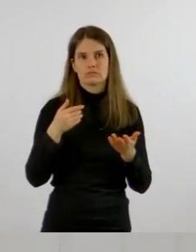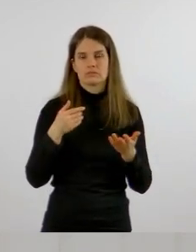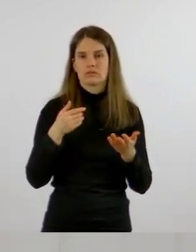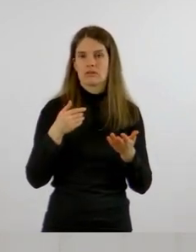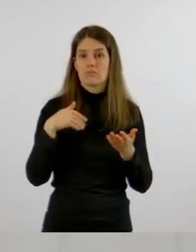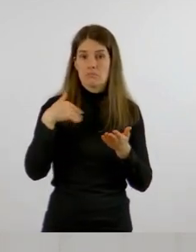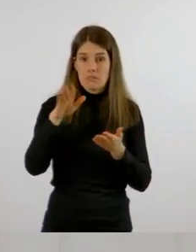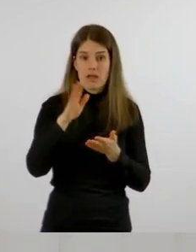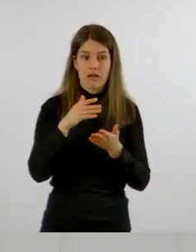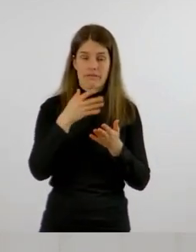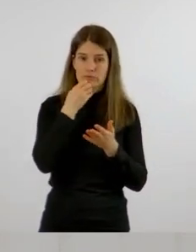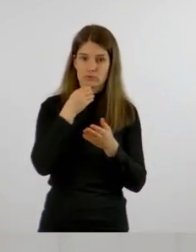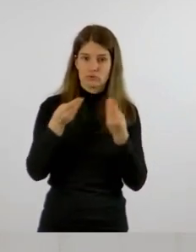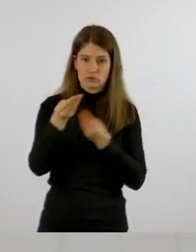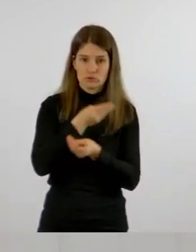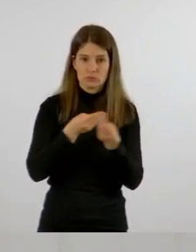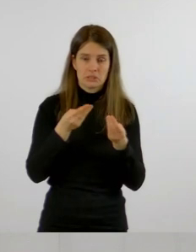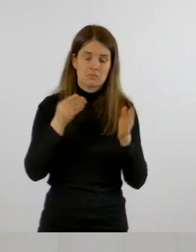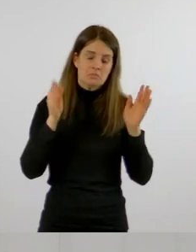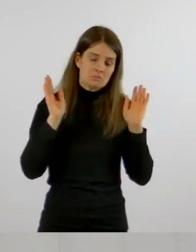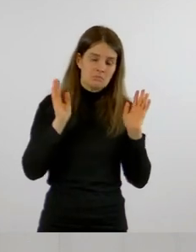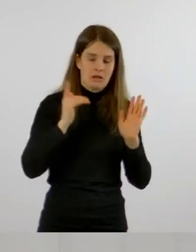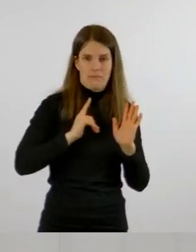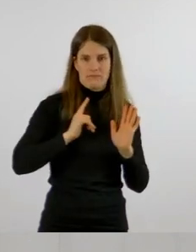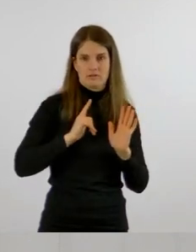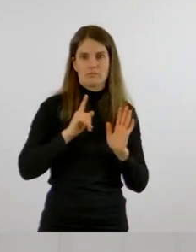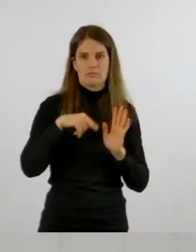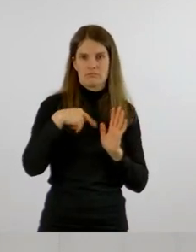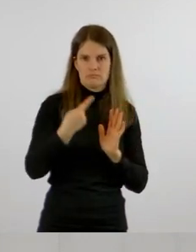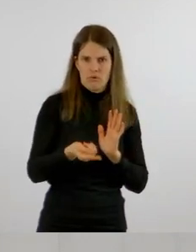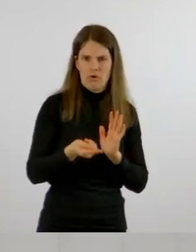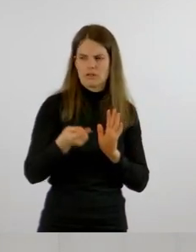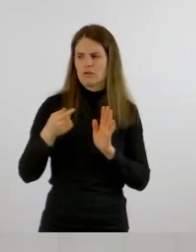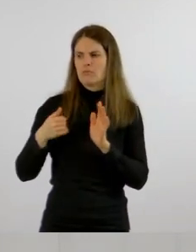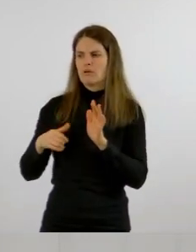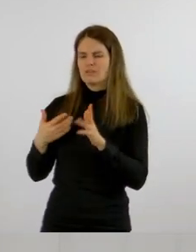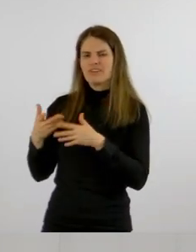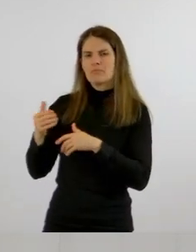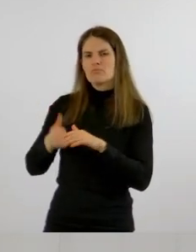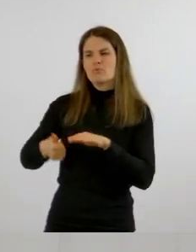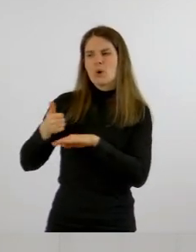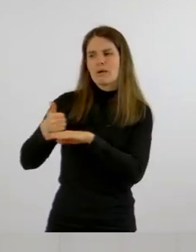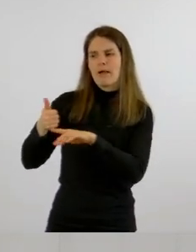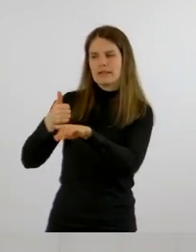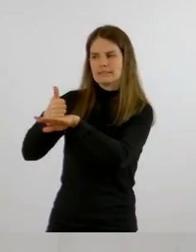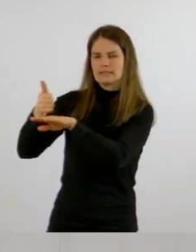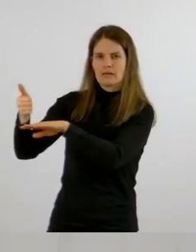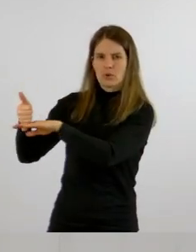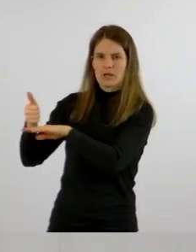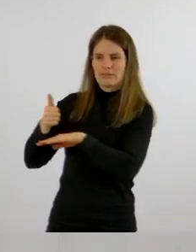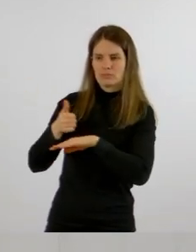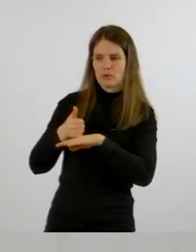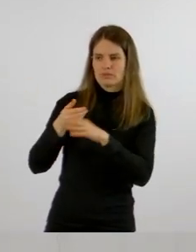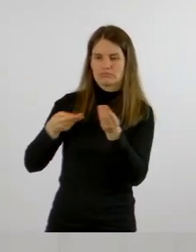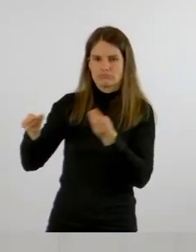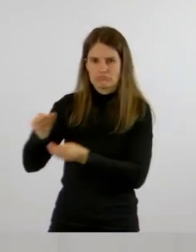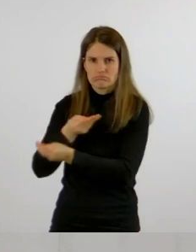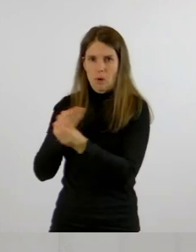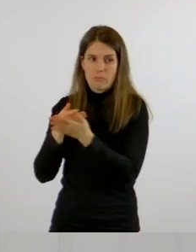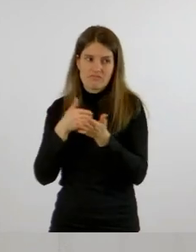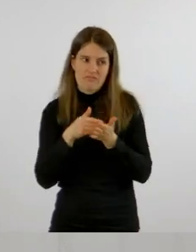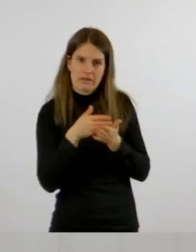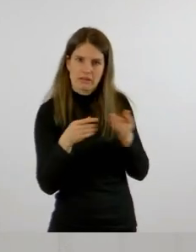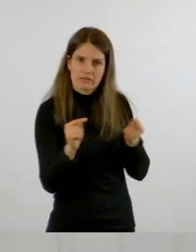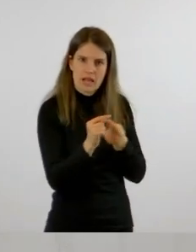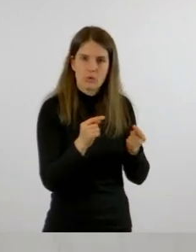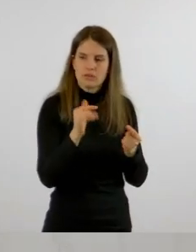Gespräche zu führen, das würde ich gerne erst mit den Bürgermeisterkollegen abstimmen. Dazu möchte ich mich jetzt noch nicht äußern. Es